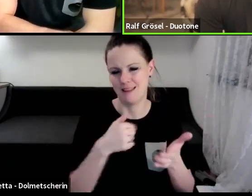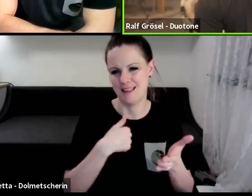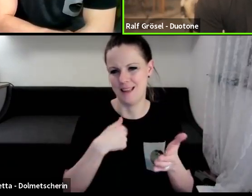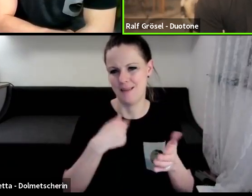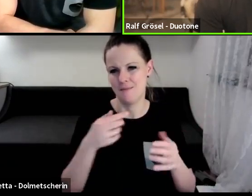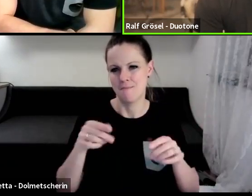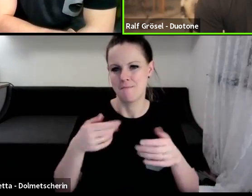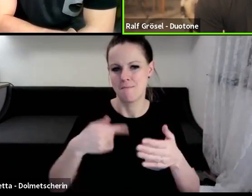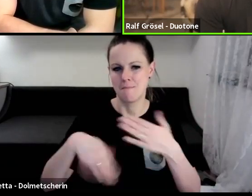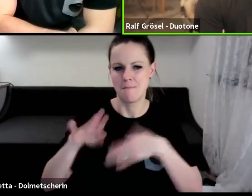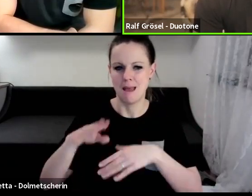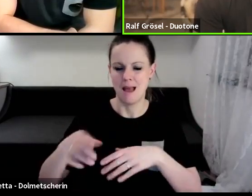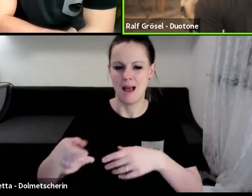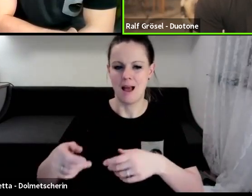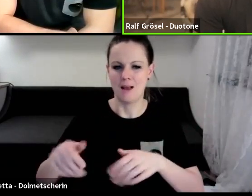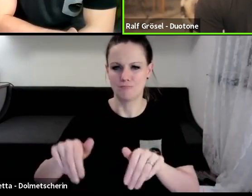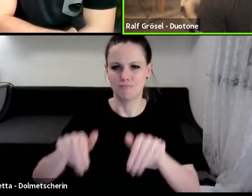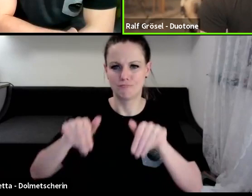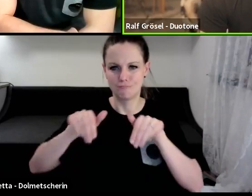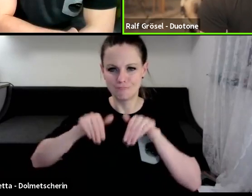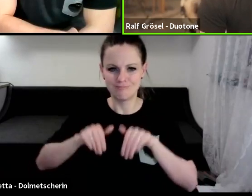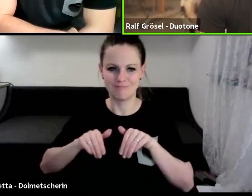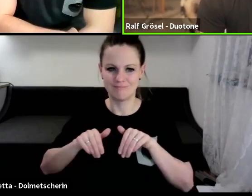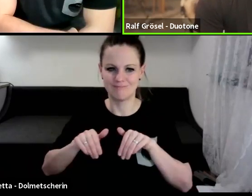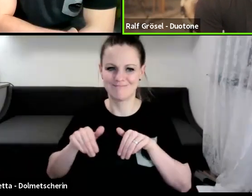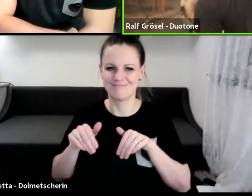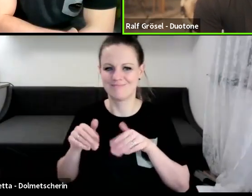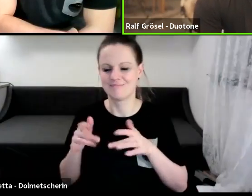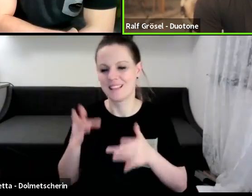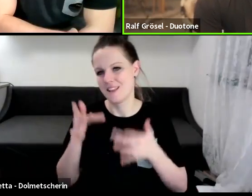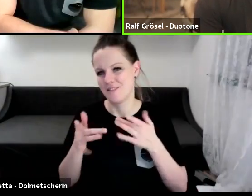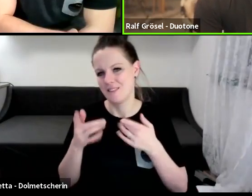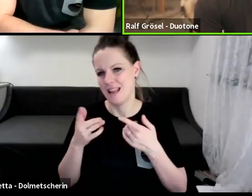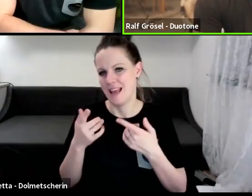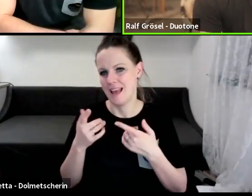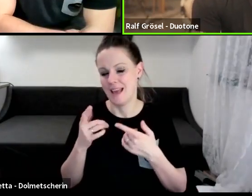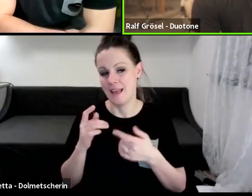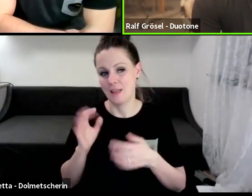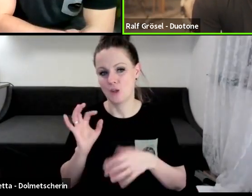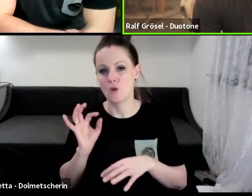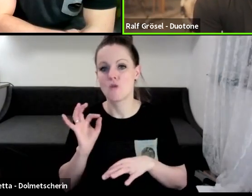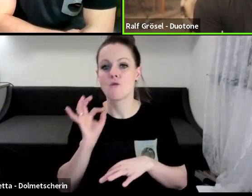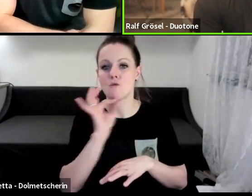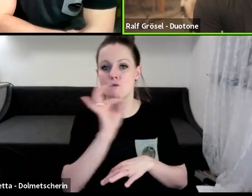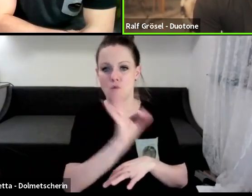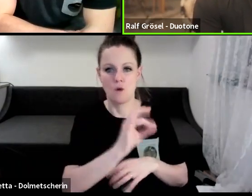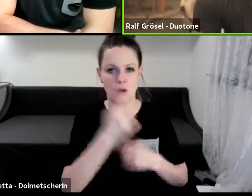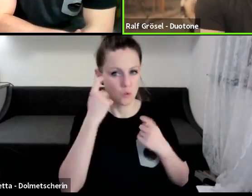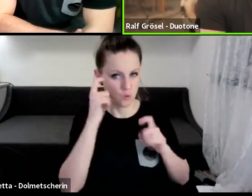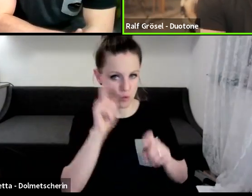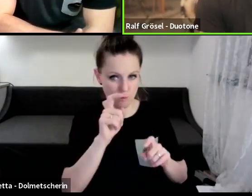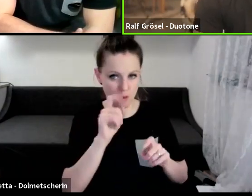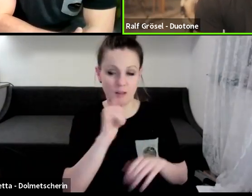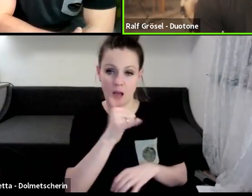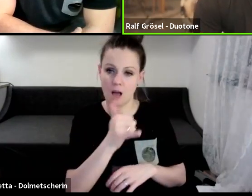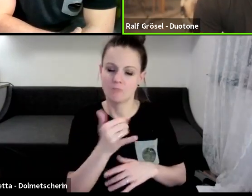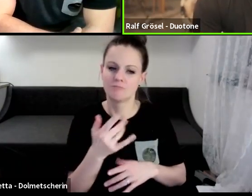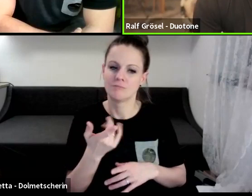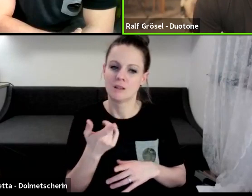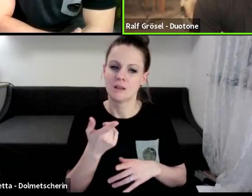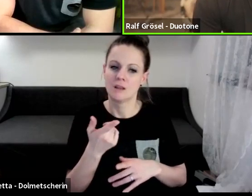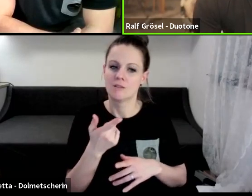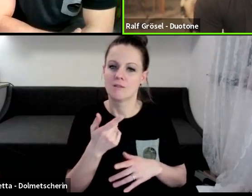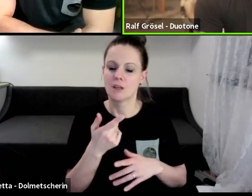um die Keils dann auch vielleicht noch mal um das ein oder andere Modell von ihm kümmern werde in Zukunft, um ihn quasi auch bei der